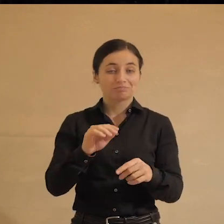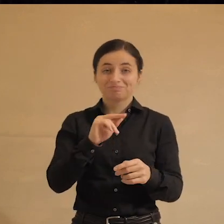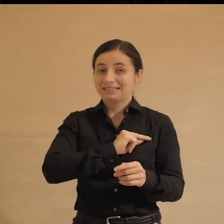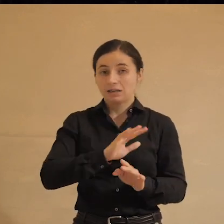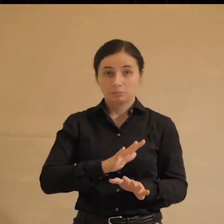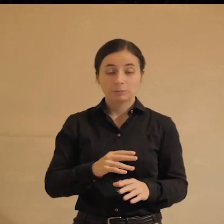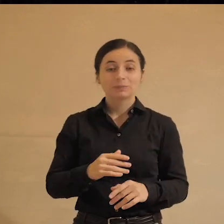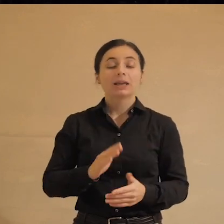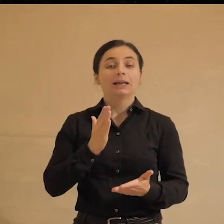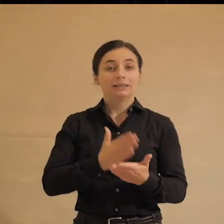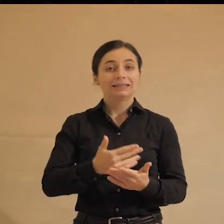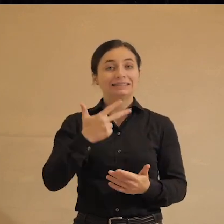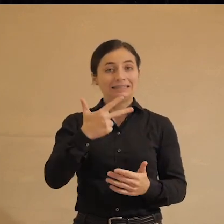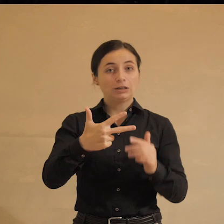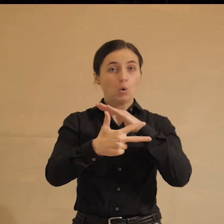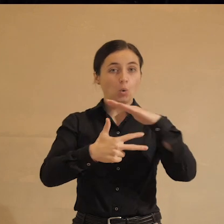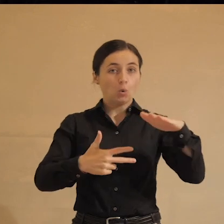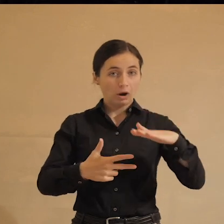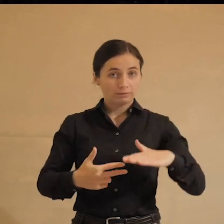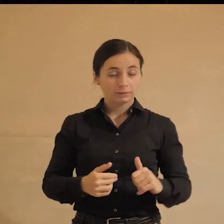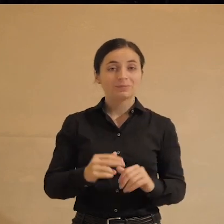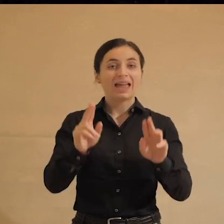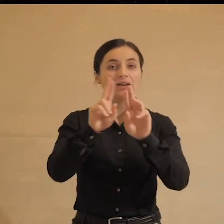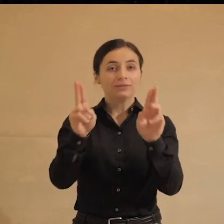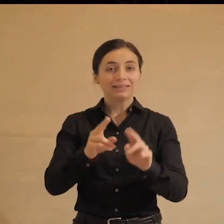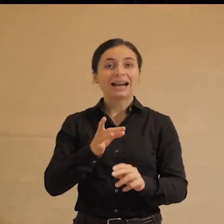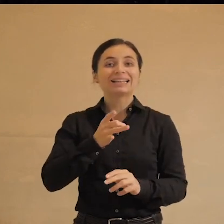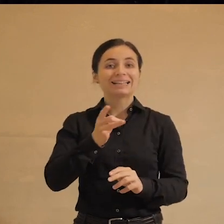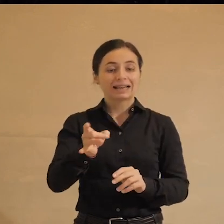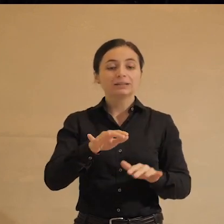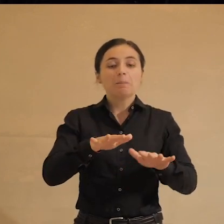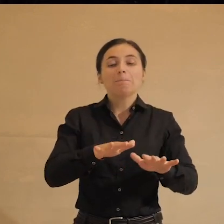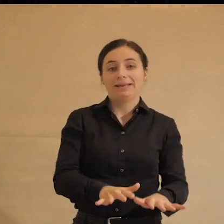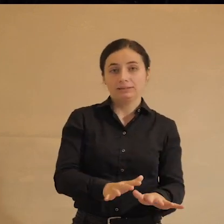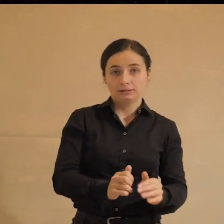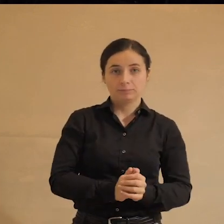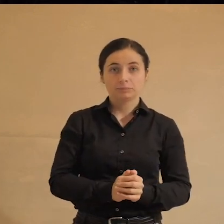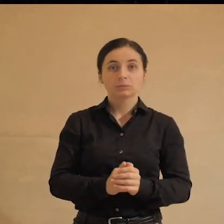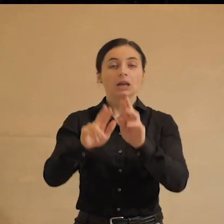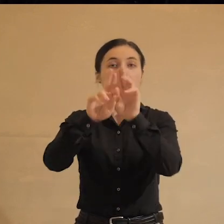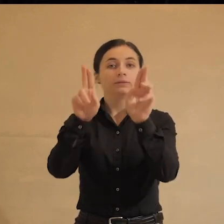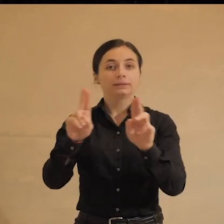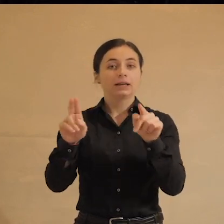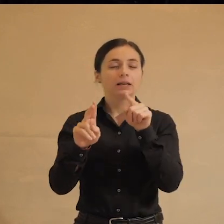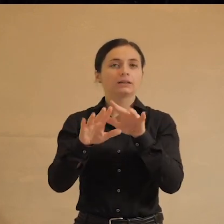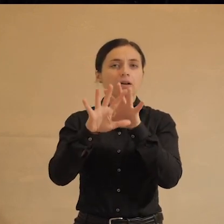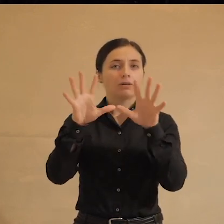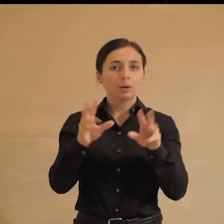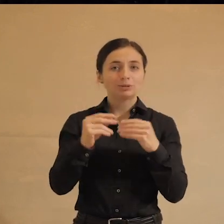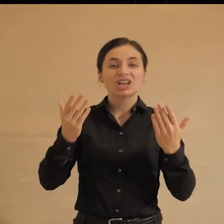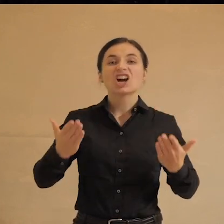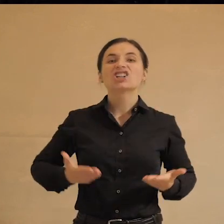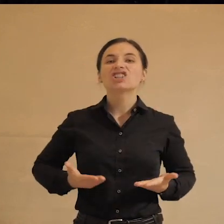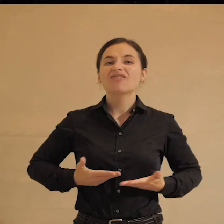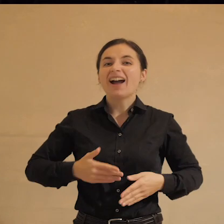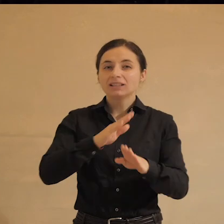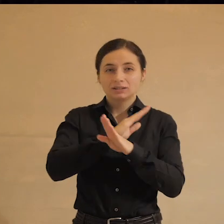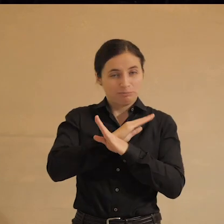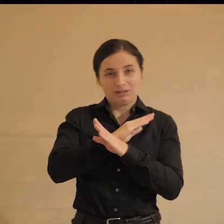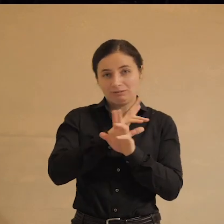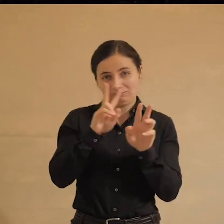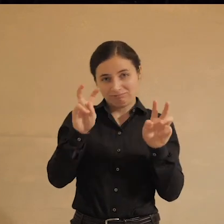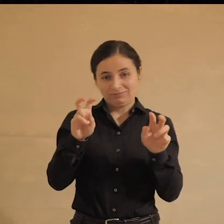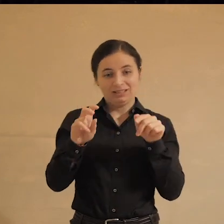Тем не менее, три уровня есть там петиции. А федеральный, региональный, местный. Федеральный, это вообще живая смерть, там ничего не происходит.